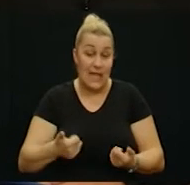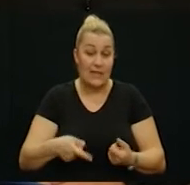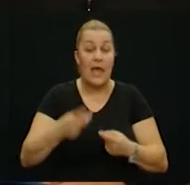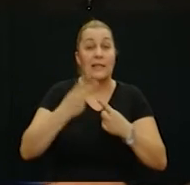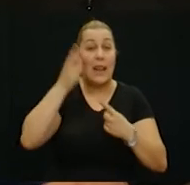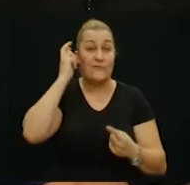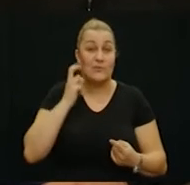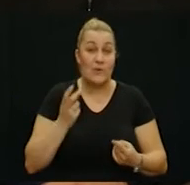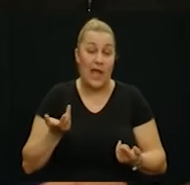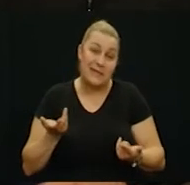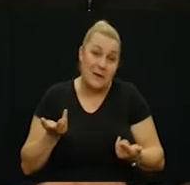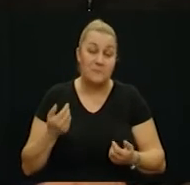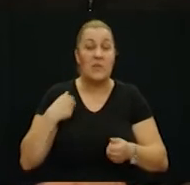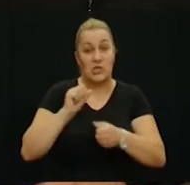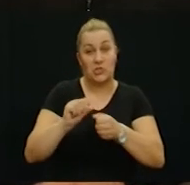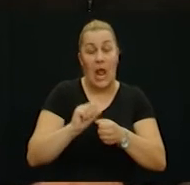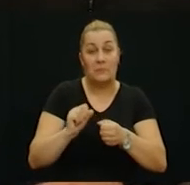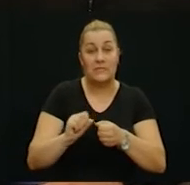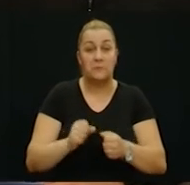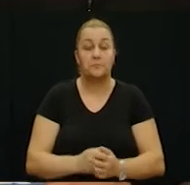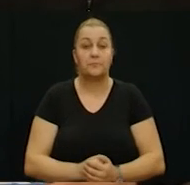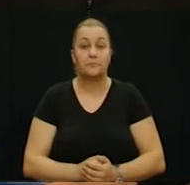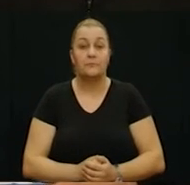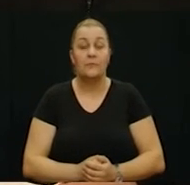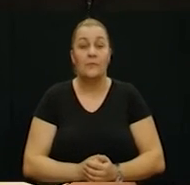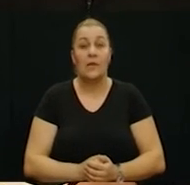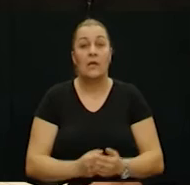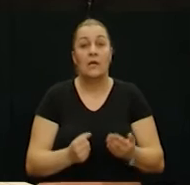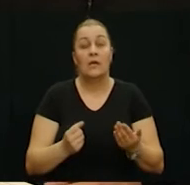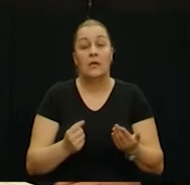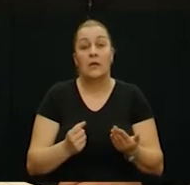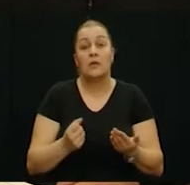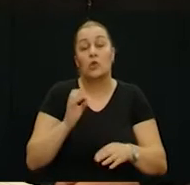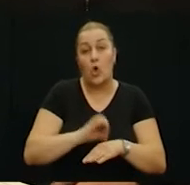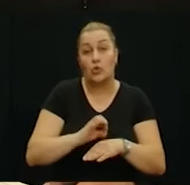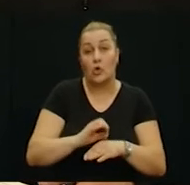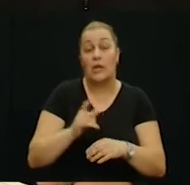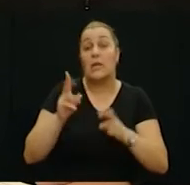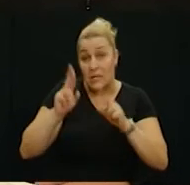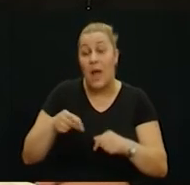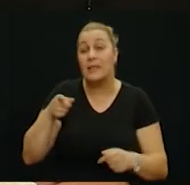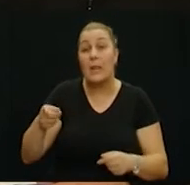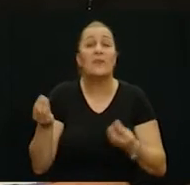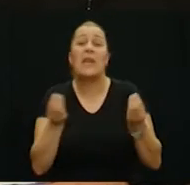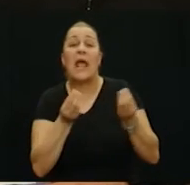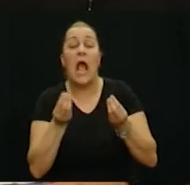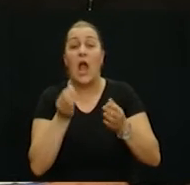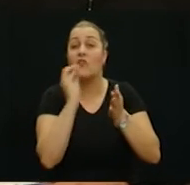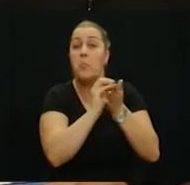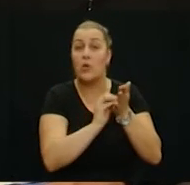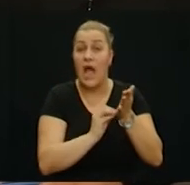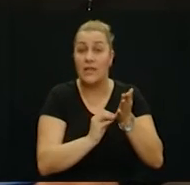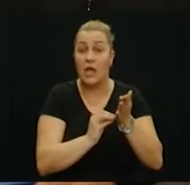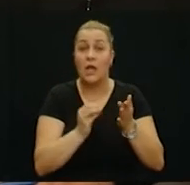televiziju, ja da šalim se ako je u ovoj priči šala uopće i umjesna. Doktora, imate li možda nekakav